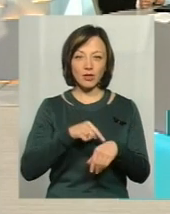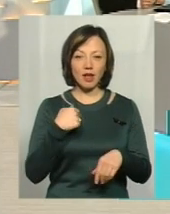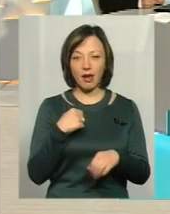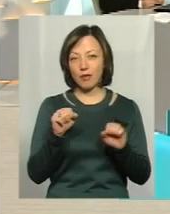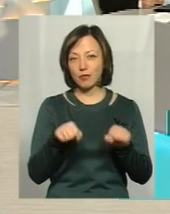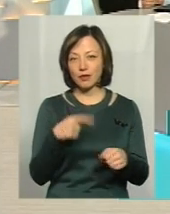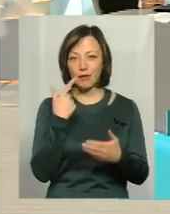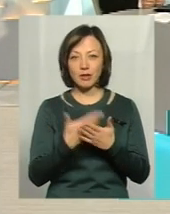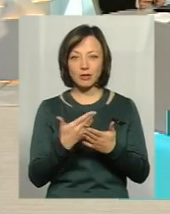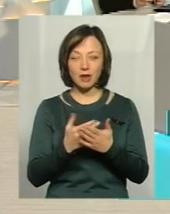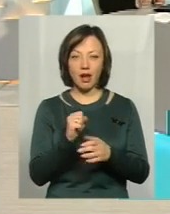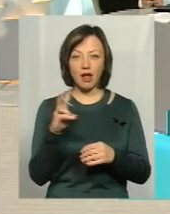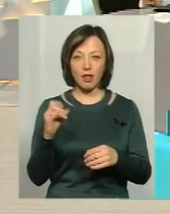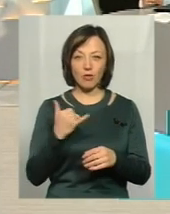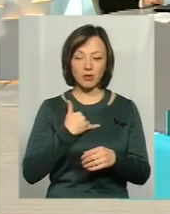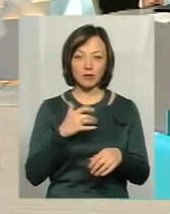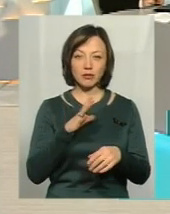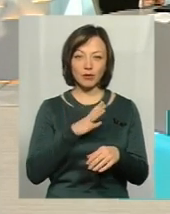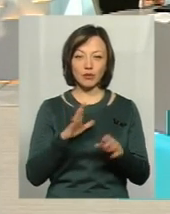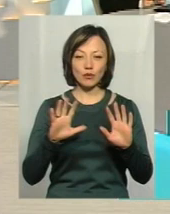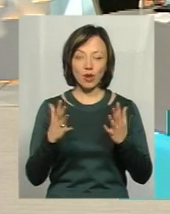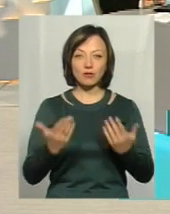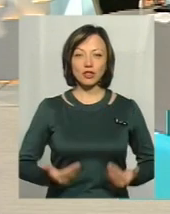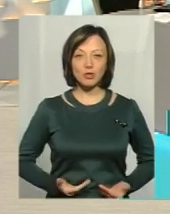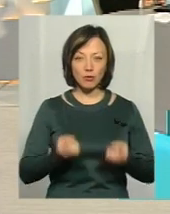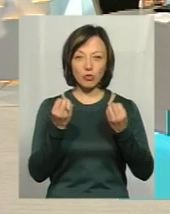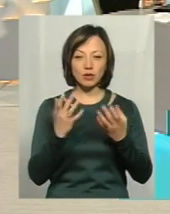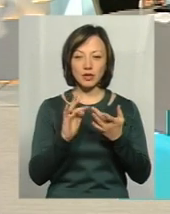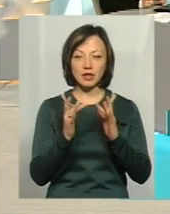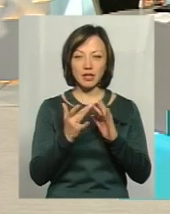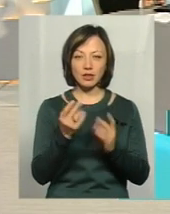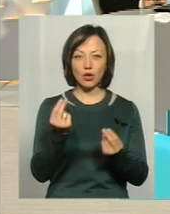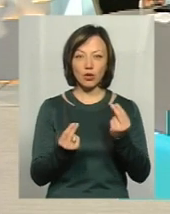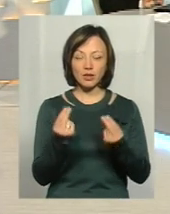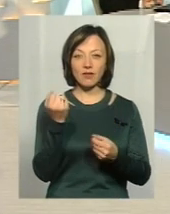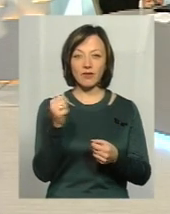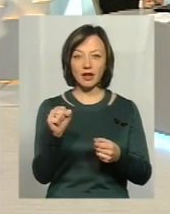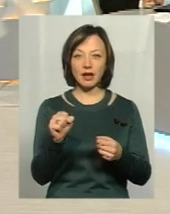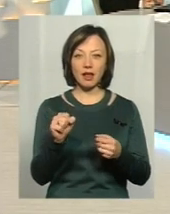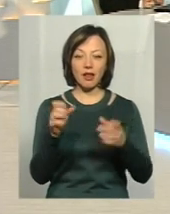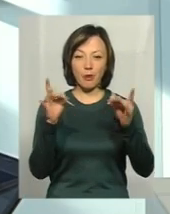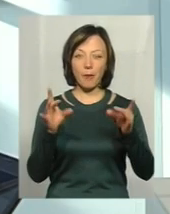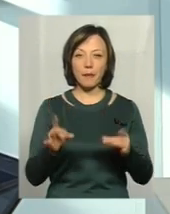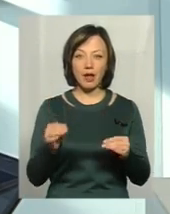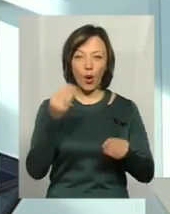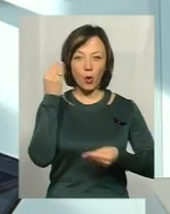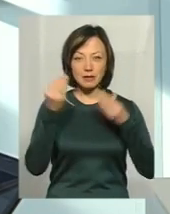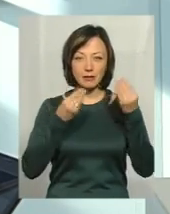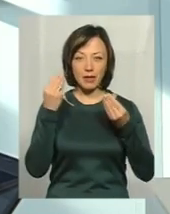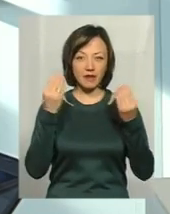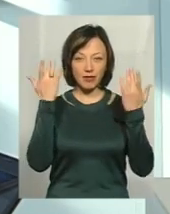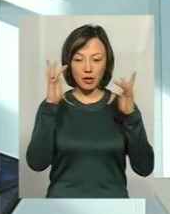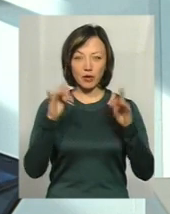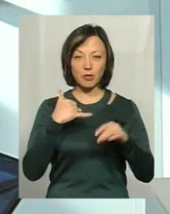професії підозріла, на мене такий був невеличкий нюанс в житті, коли я просто там інтернет-розіграш і виграла набір косметики, чисто